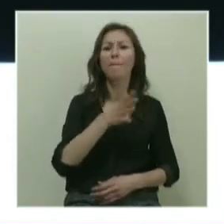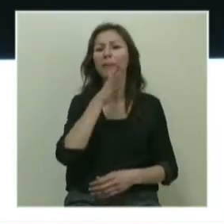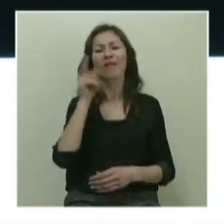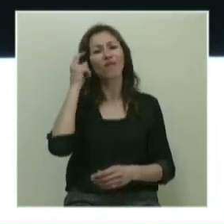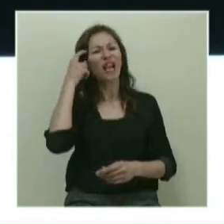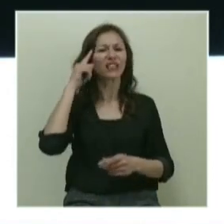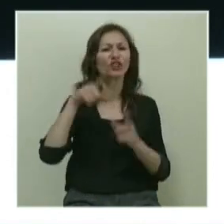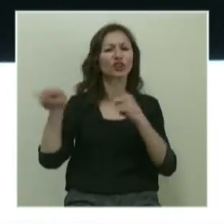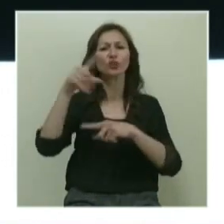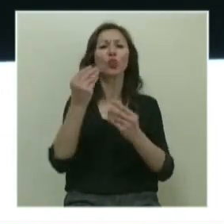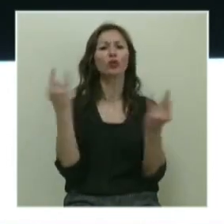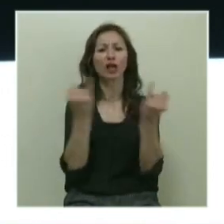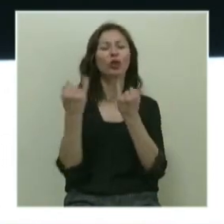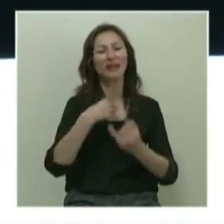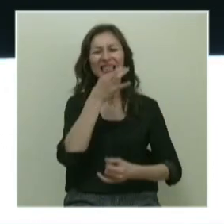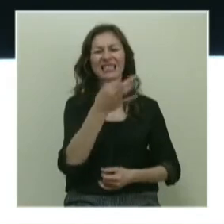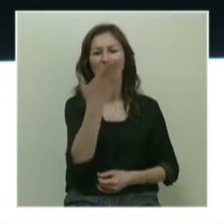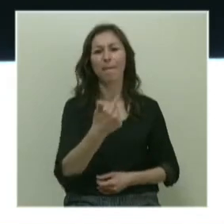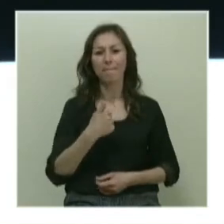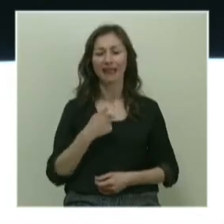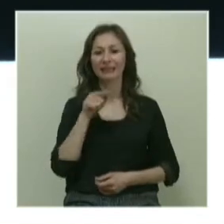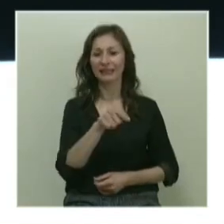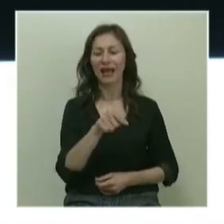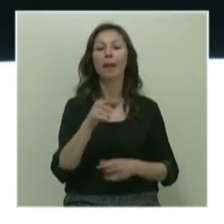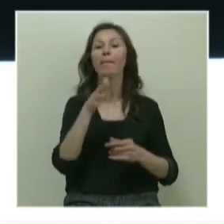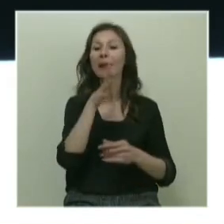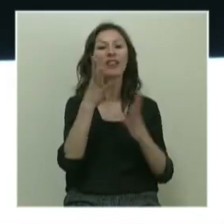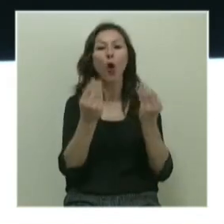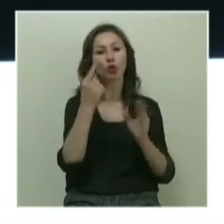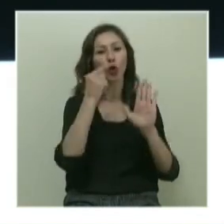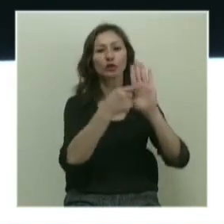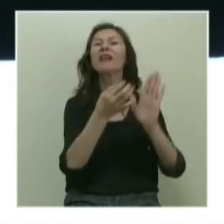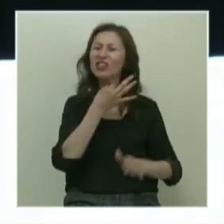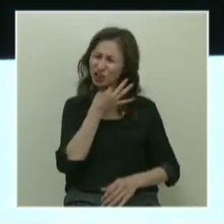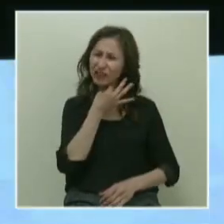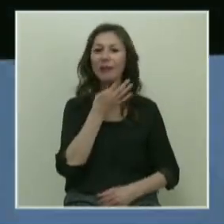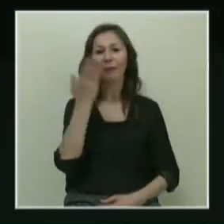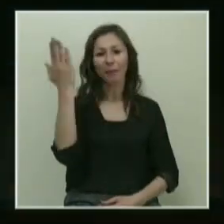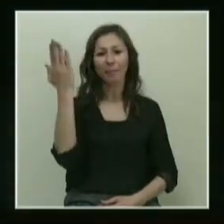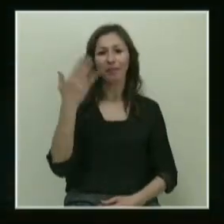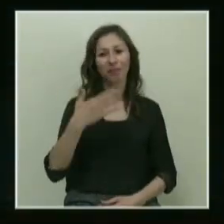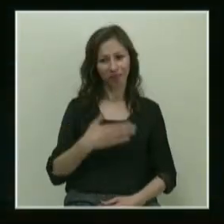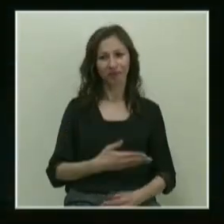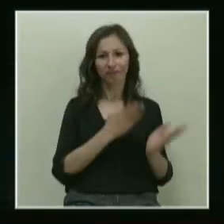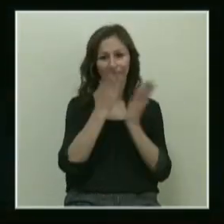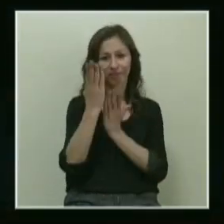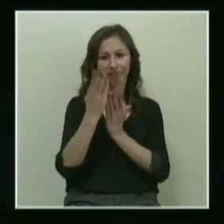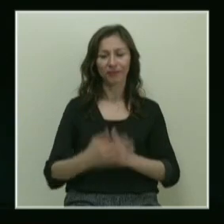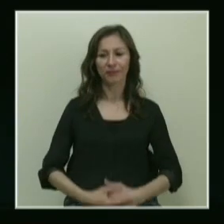felsefecileri çok tartışıyorlar. İzninizle ben şimdi size bilimin ne olduğunu göstermişim. Rica edebilir miyim Reci? Alır mısınız lütfen?